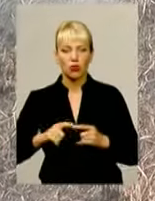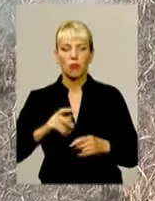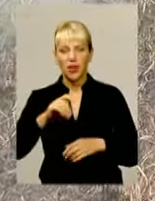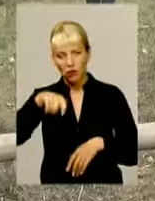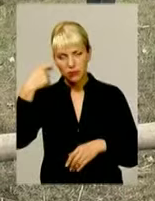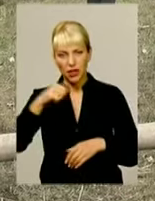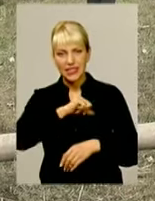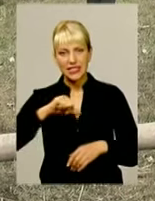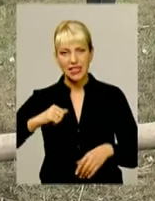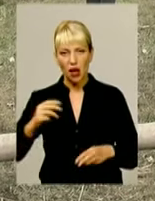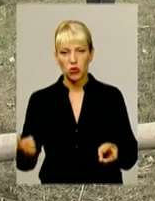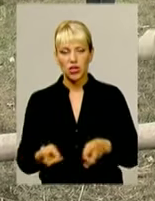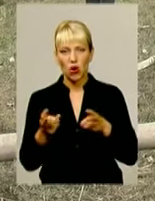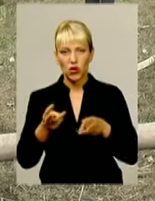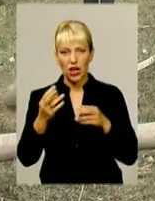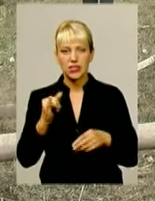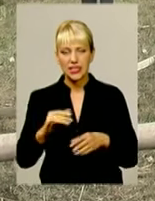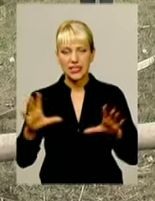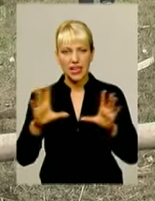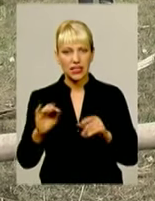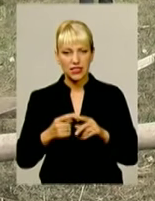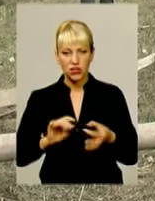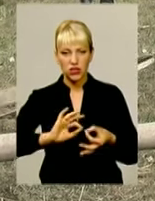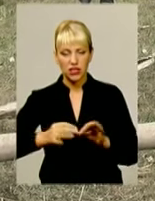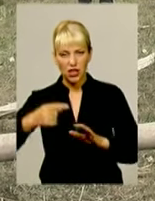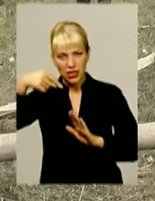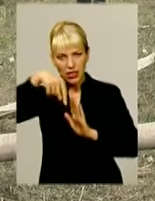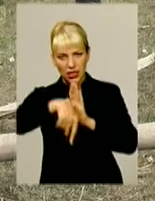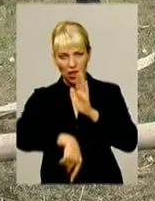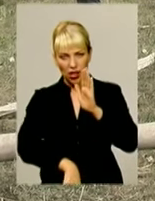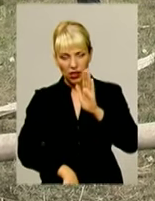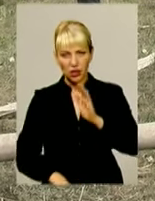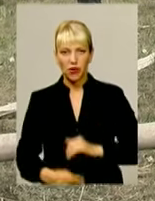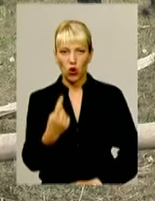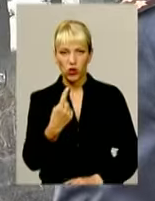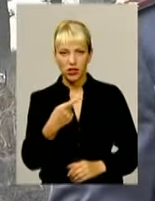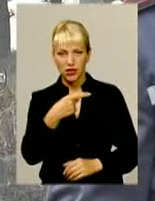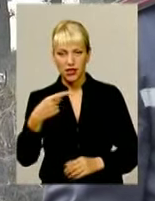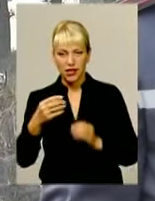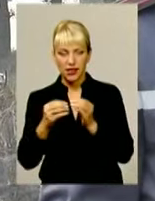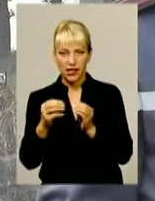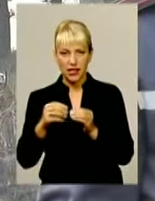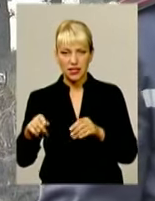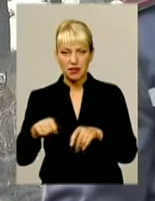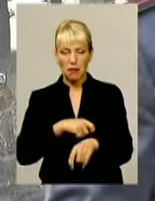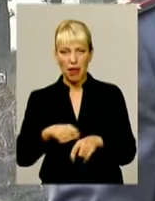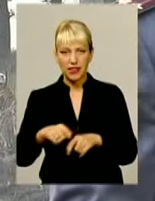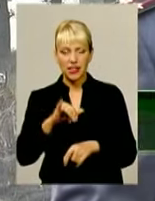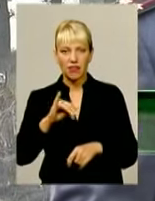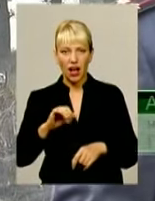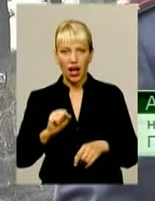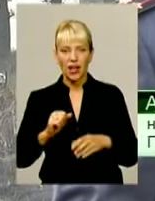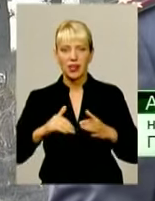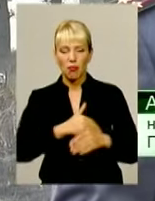самозагоряння, а загасити його надто складно. Він залягає на глибині від 1 до 10 метрів, а температура горіння